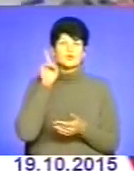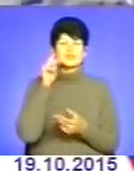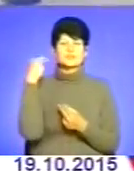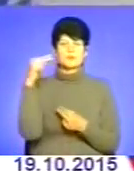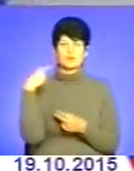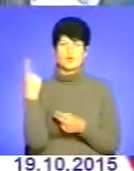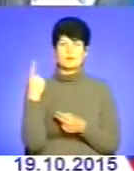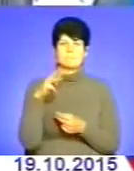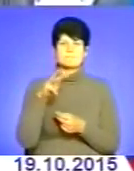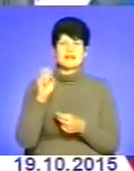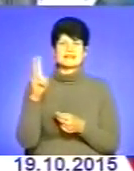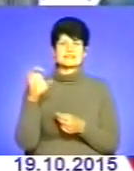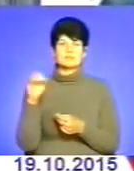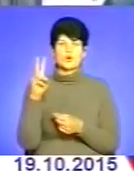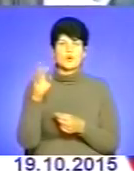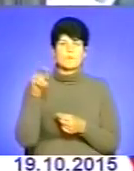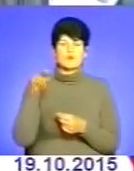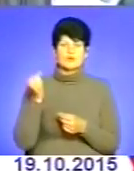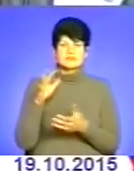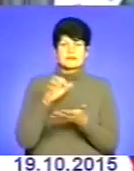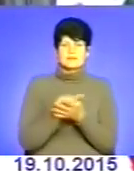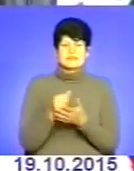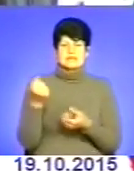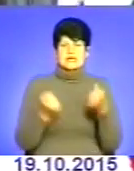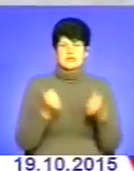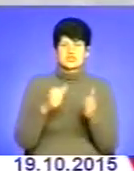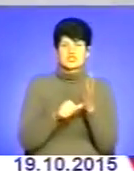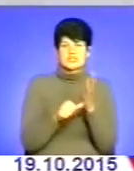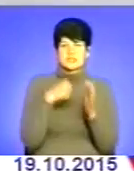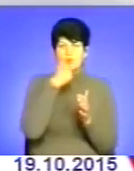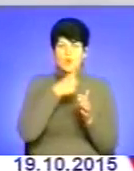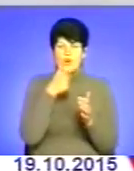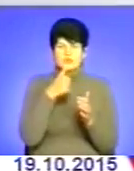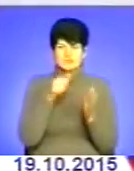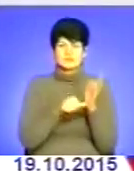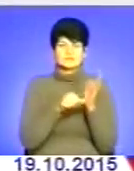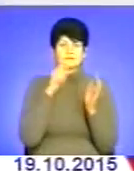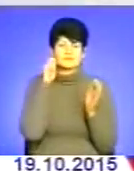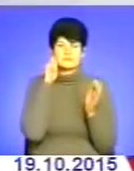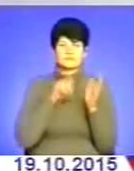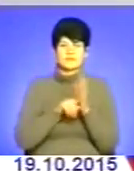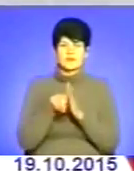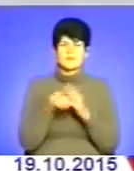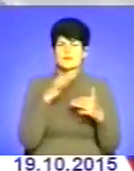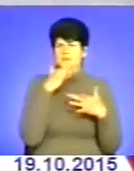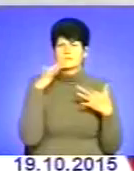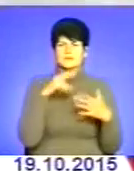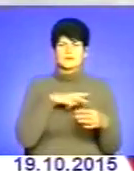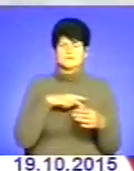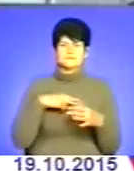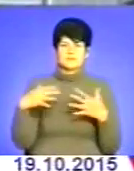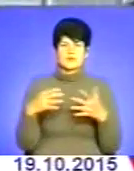області Максим Копко Займається картингом з 6 років І має безліч спортивних нагород Розвиваючи максимальну